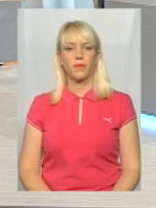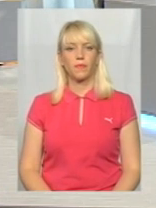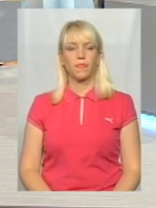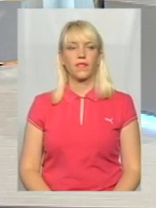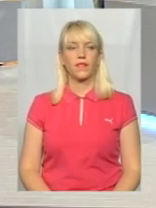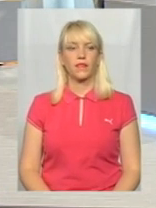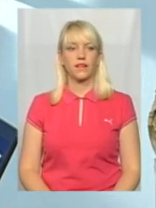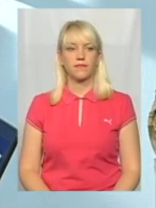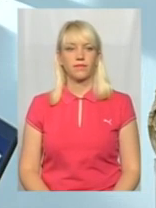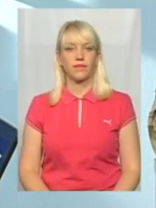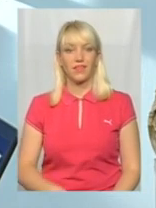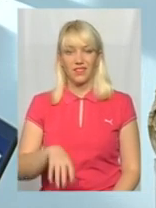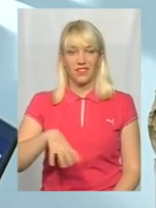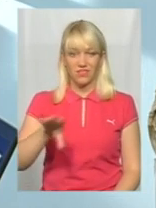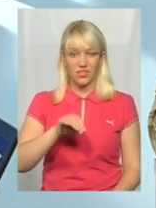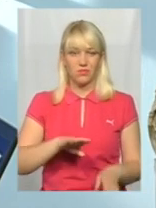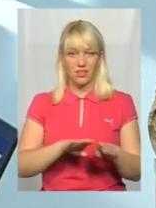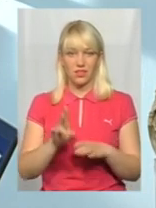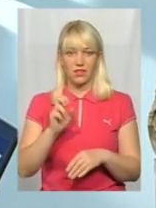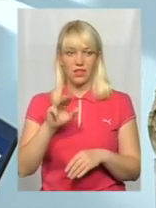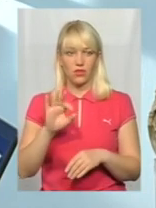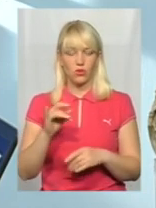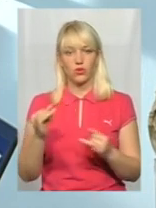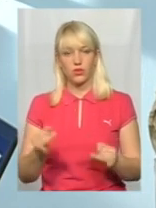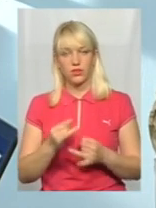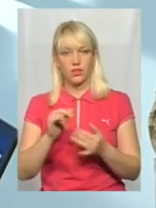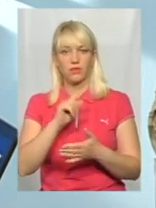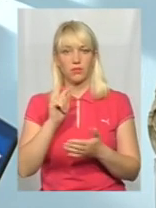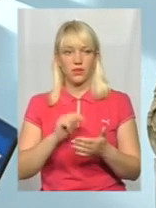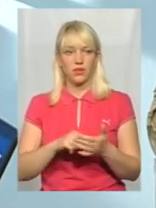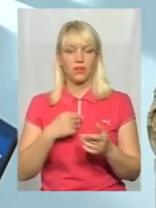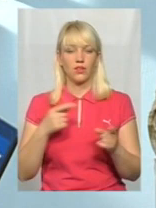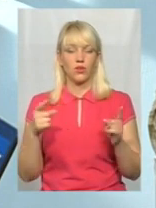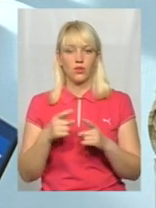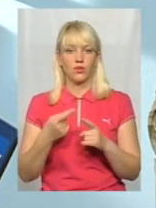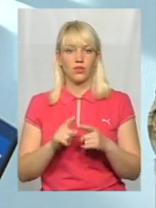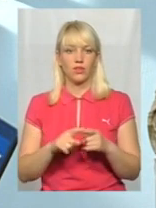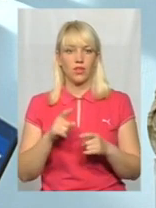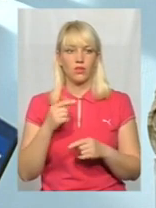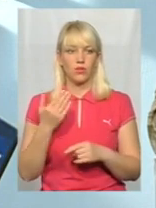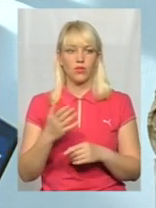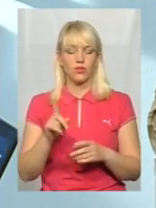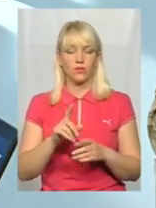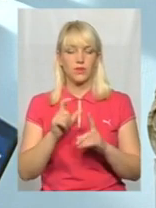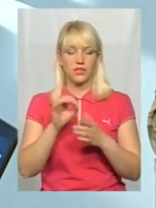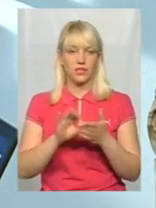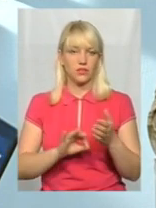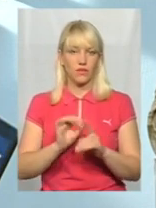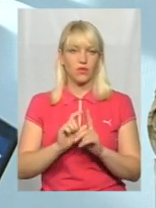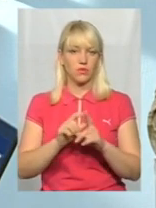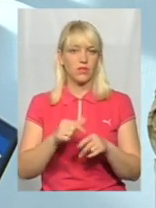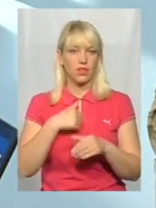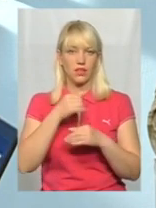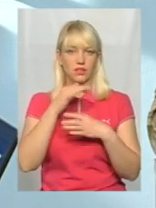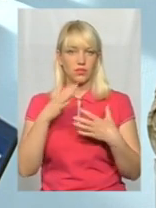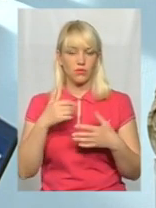Всім стандартам НАТО. Дуже цікаве запитання, коротенько на нього, щоб відразу відповісти, я так не зможу. Ви